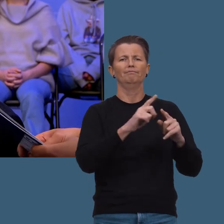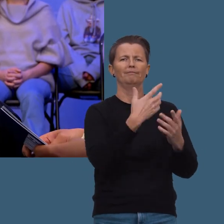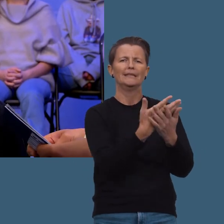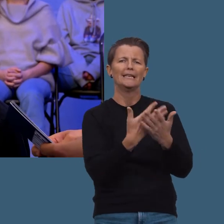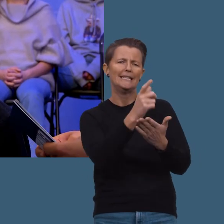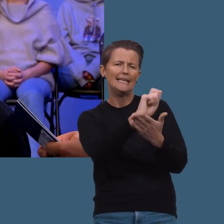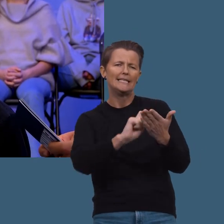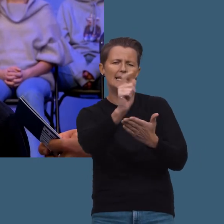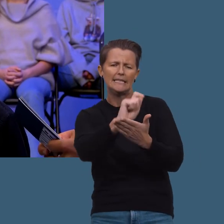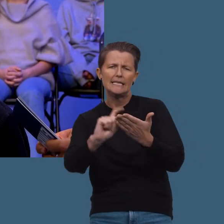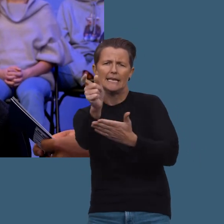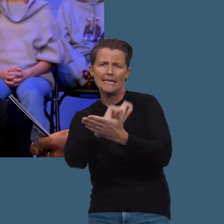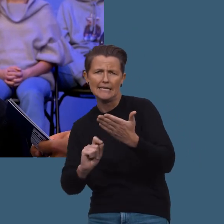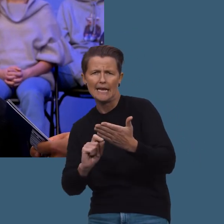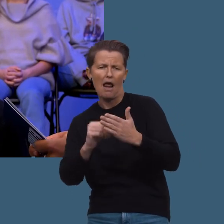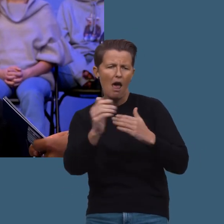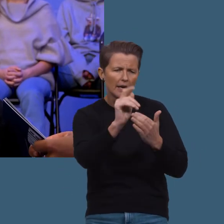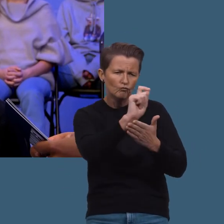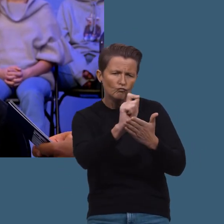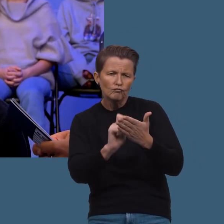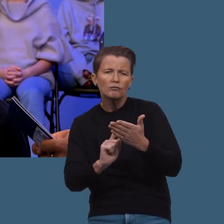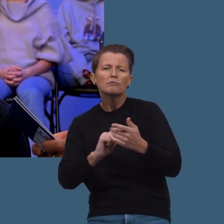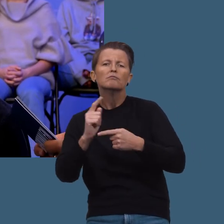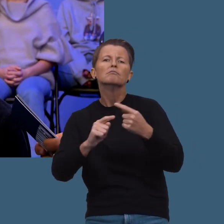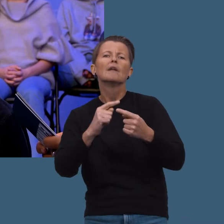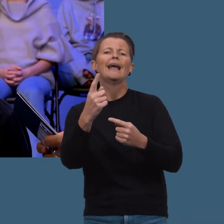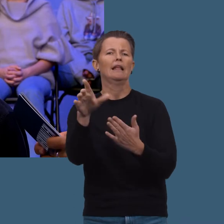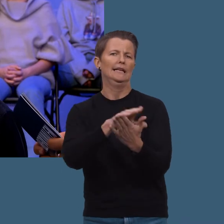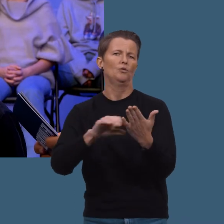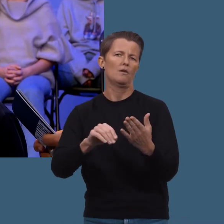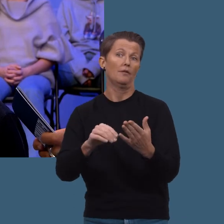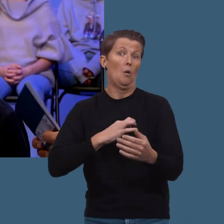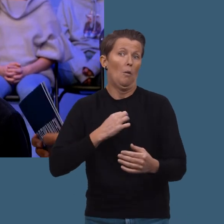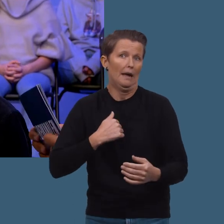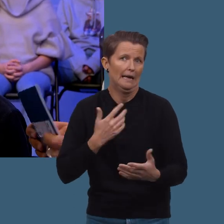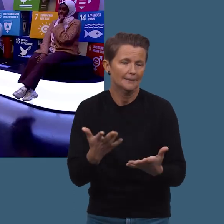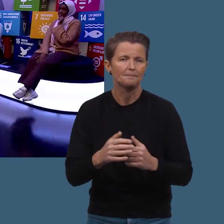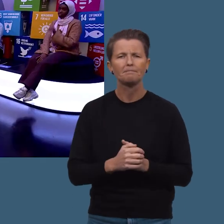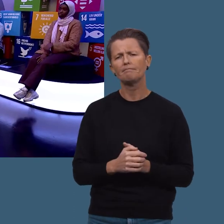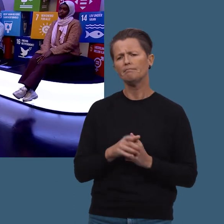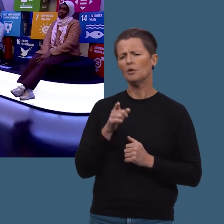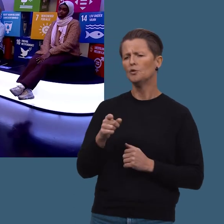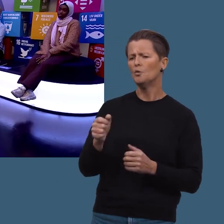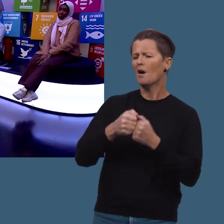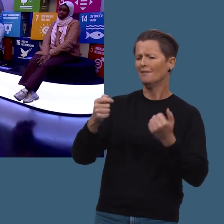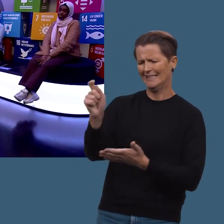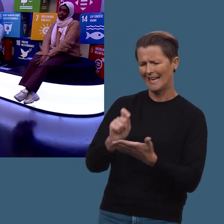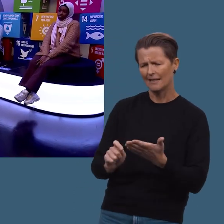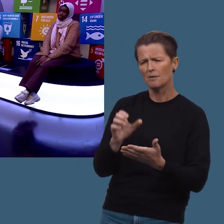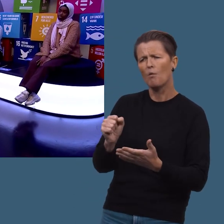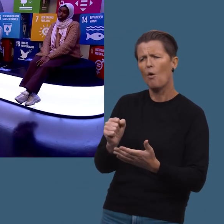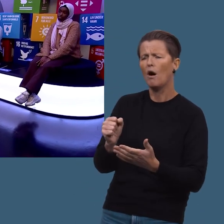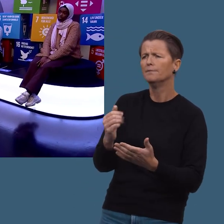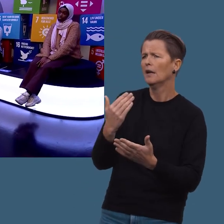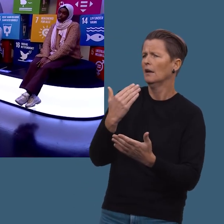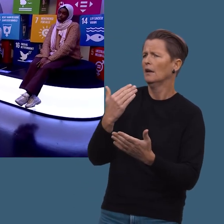gjør det, altså. Jeg tenker mye. Og så lager jeg masse. Og så blir det et resultat for åpentligvis da. Så jeg tenker sånn, avistegnere må jo være veldig gode